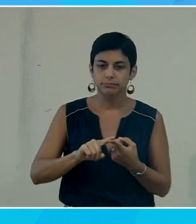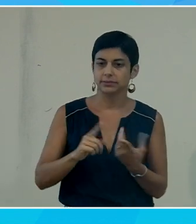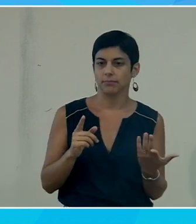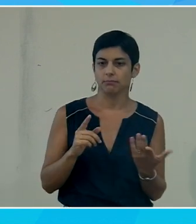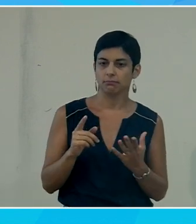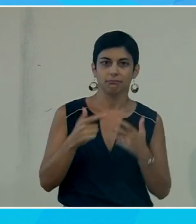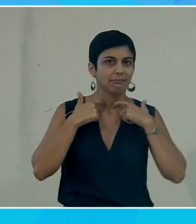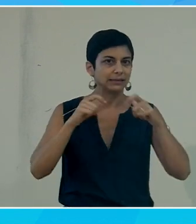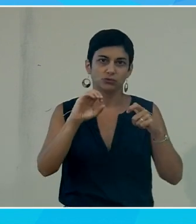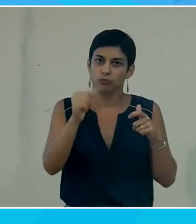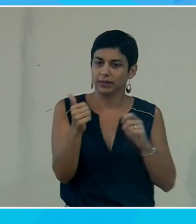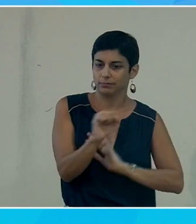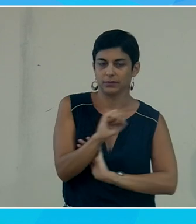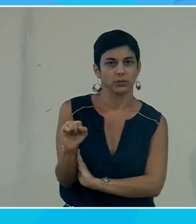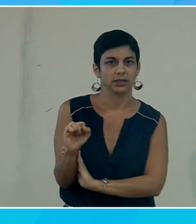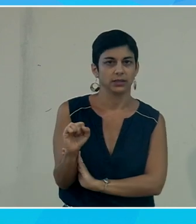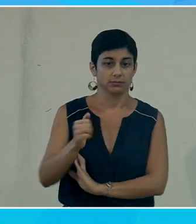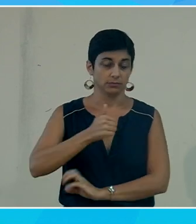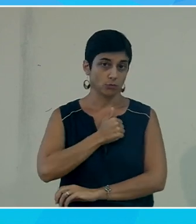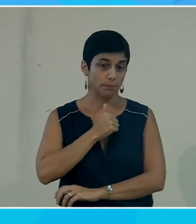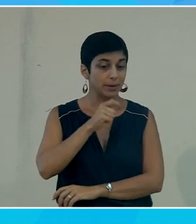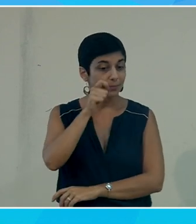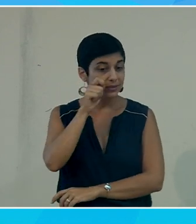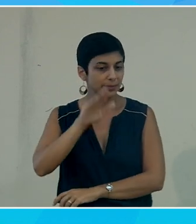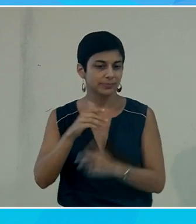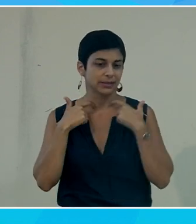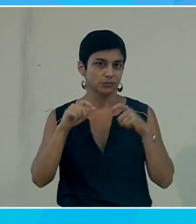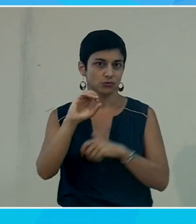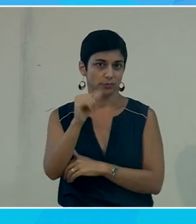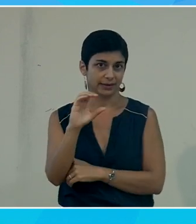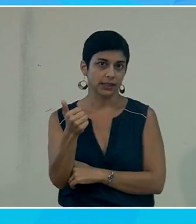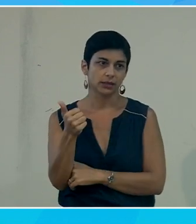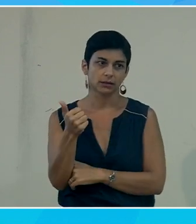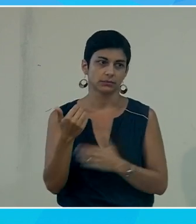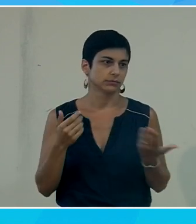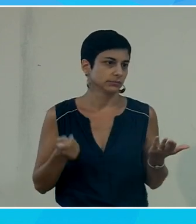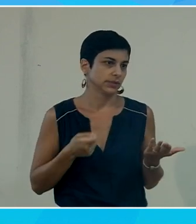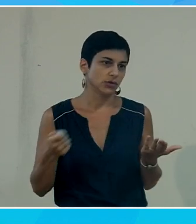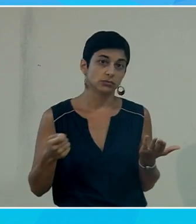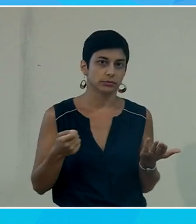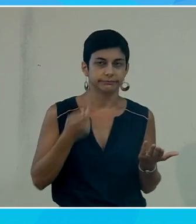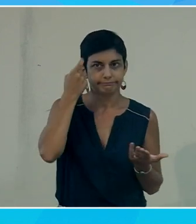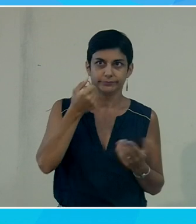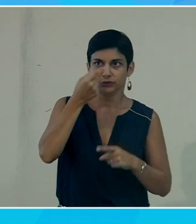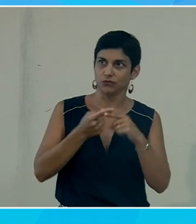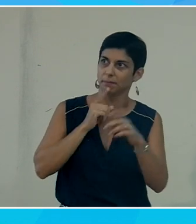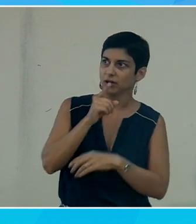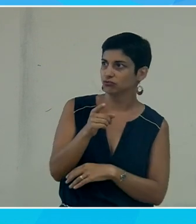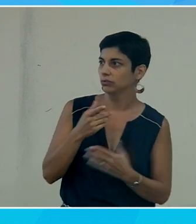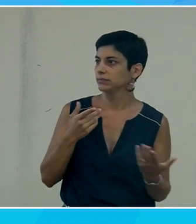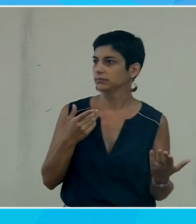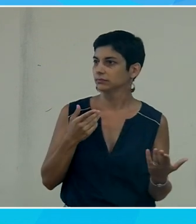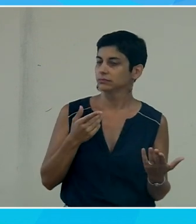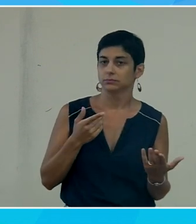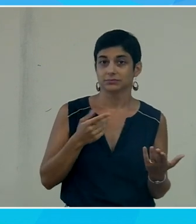que moi en tant qu'expert en accessibilité numérique on doit rabâcher à peu près x fois par jour parce que c'est le mot